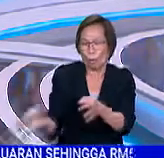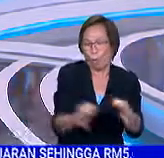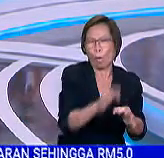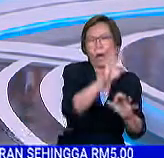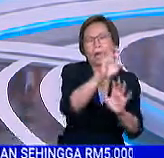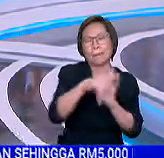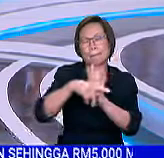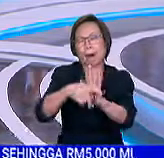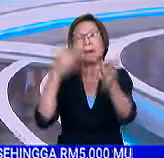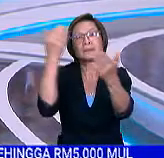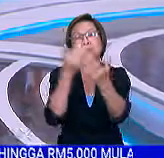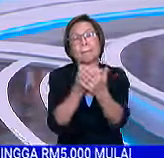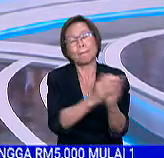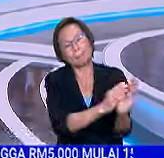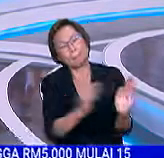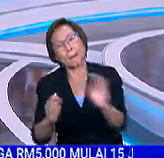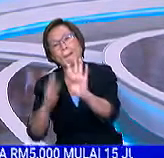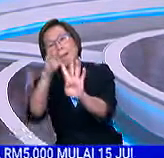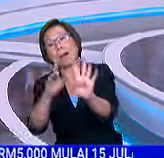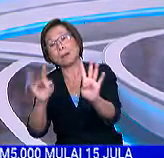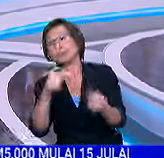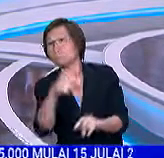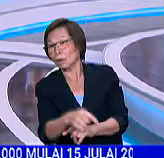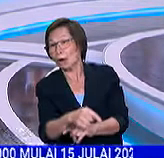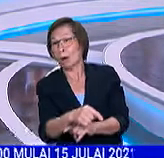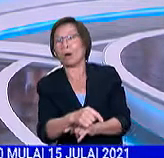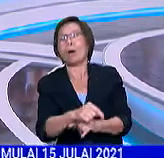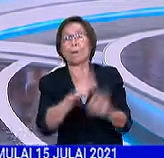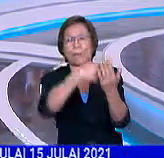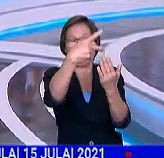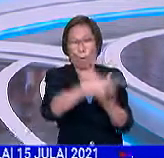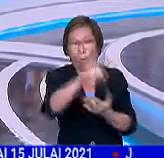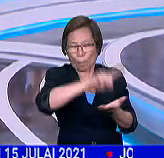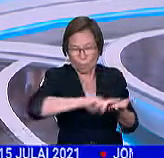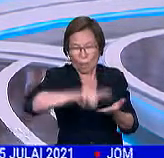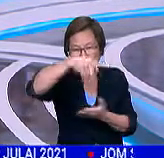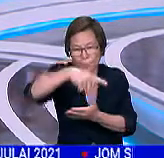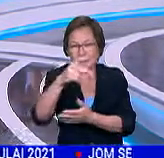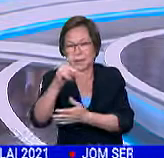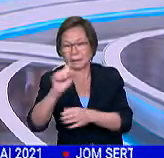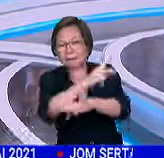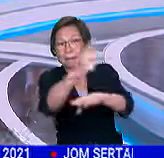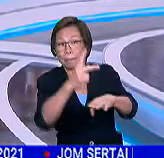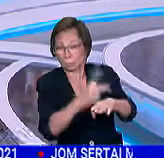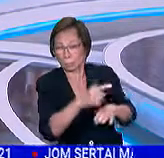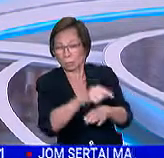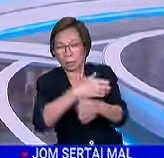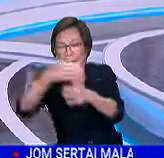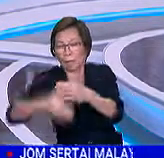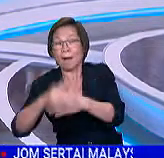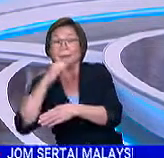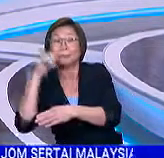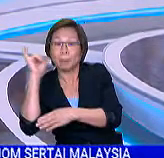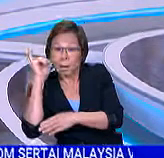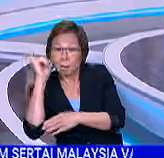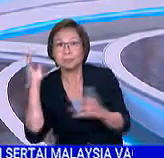-pameran hingga 4 Ogos. Ia merupakan sebahagian pengisian sempena Minggu PKS Kebangsaan yang berakhir semalam.